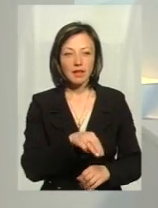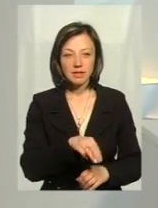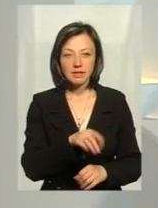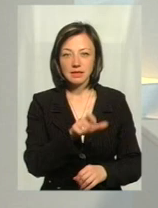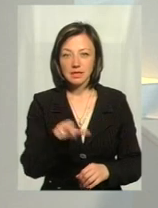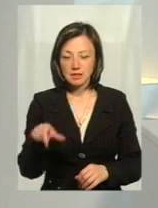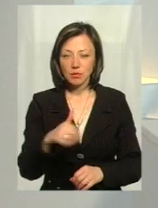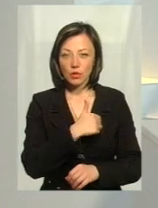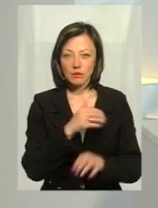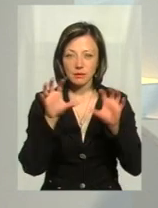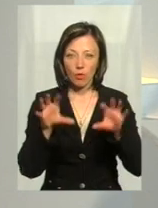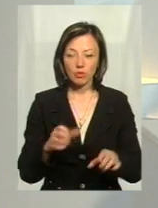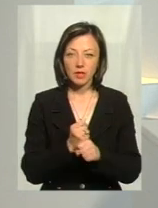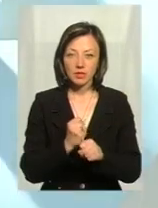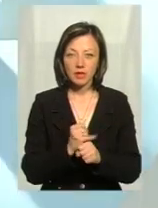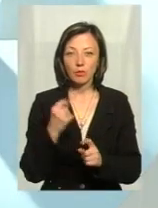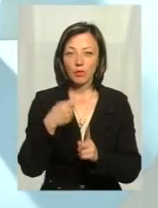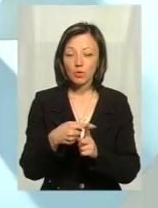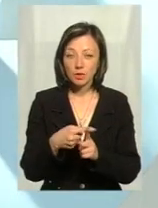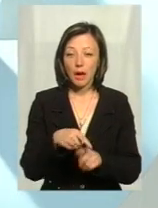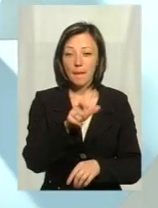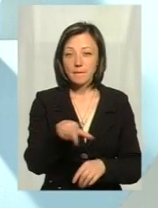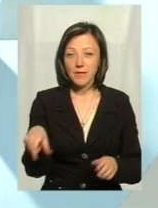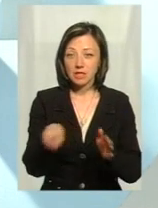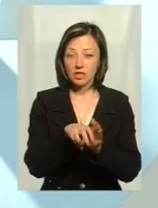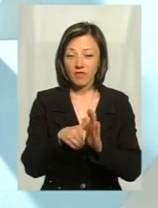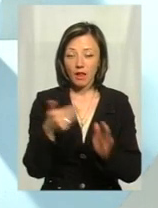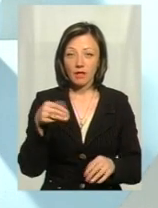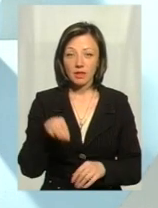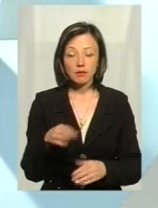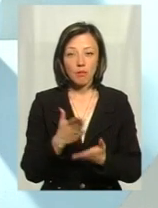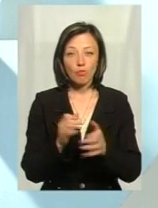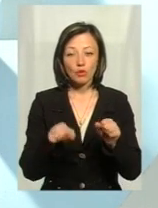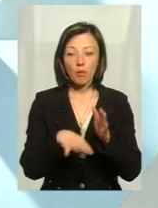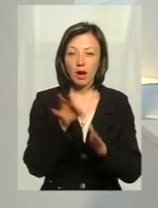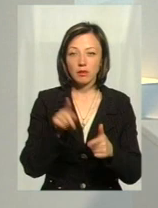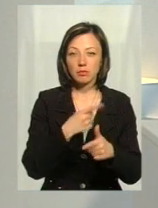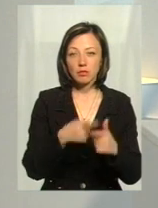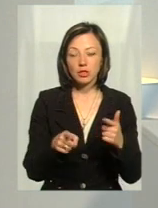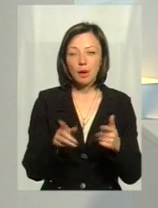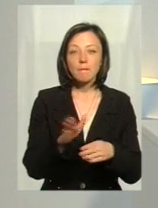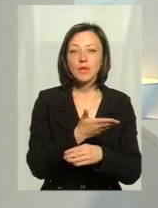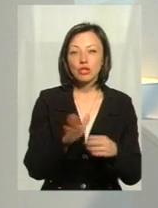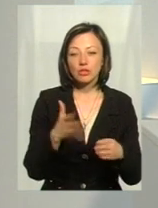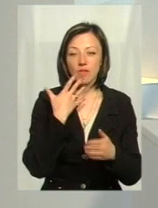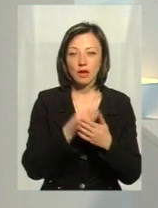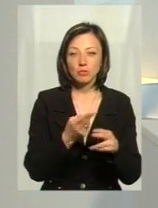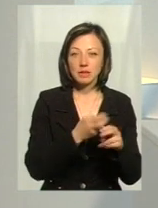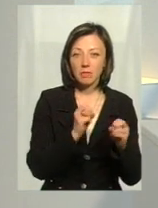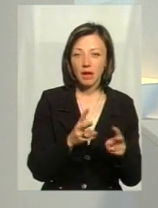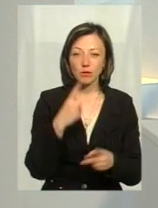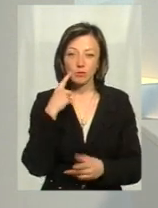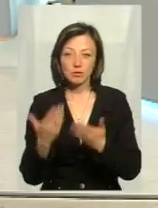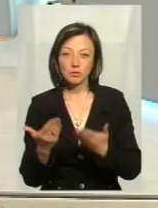працювати в легальному полі? Ну, і пасажир, викликаючи таксі, мав можливість зобирати між власною безпекою і якимись сумнівними